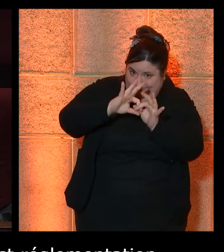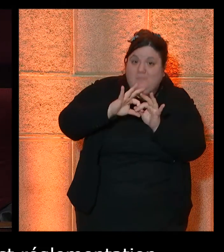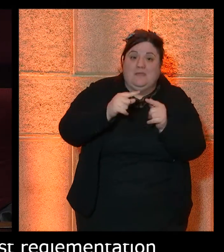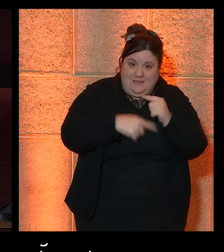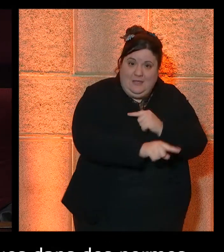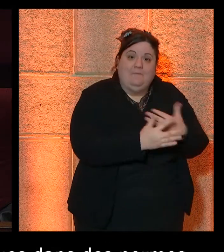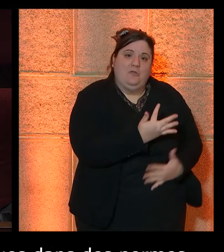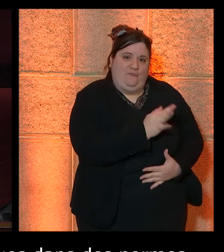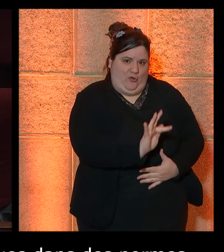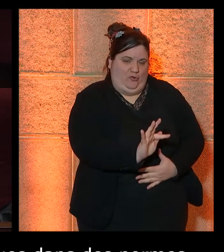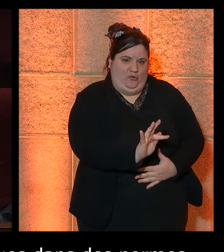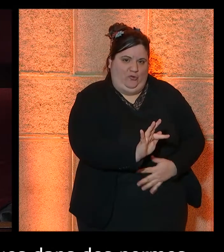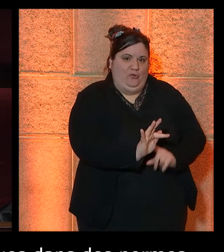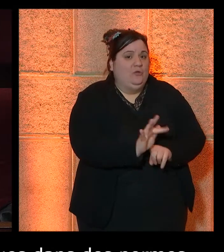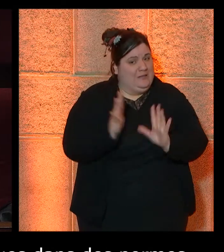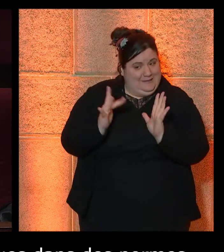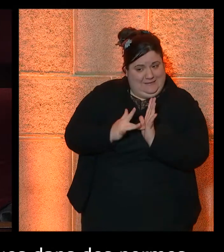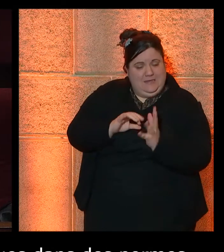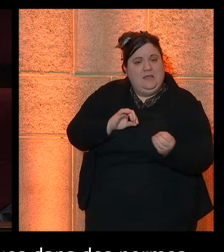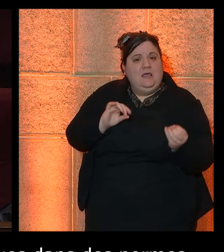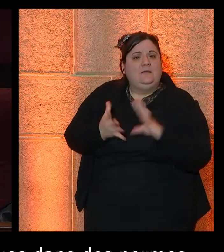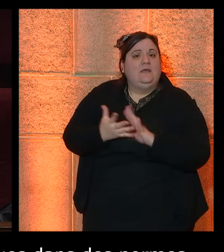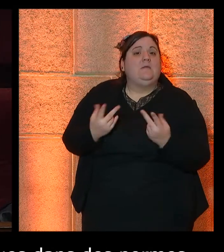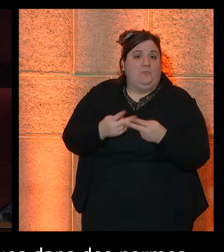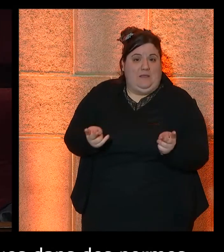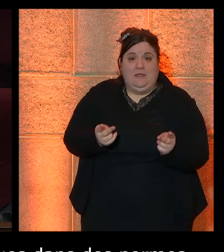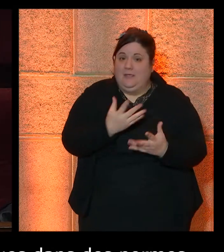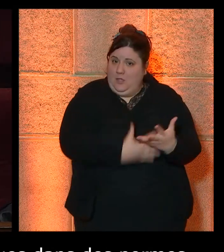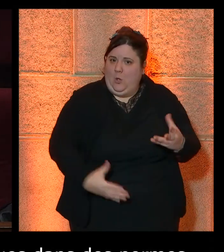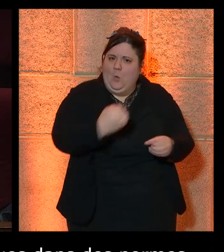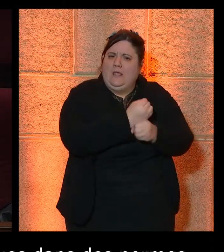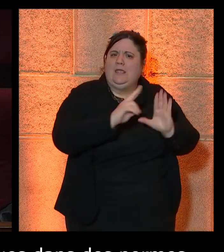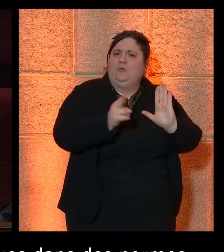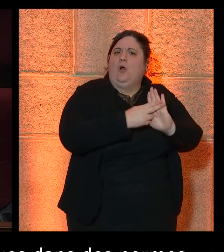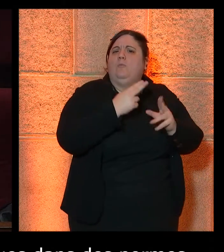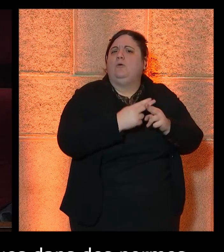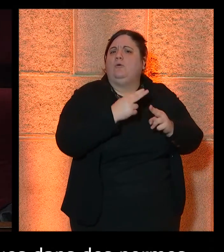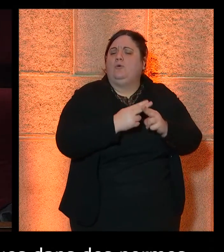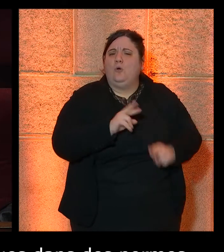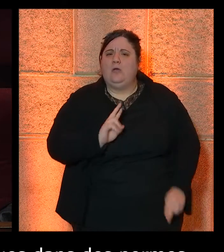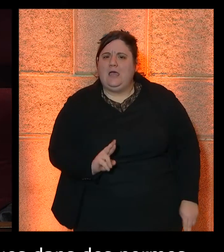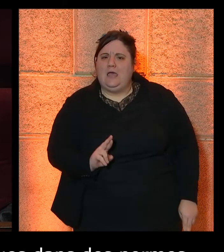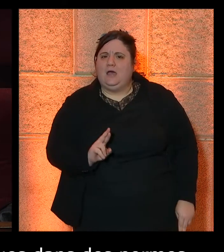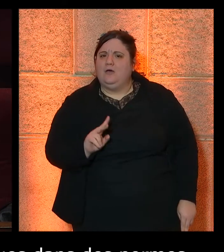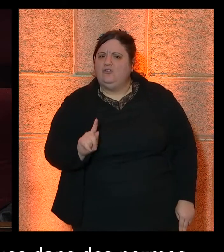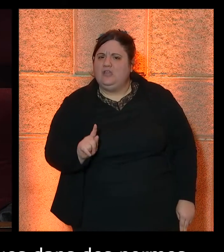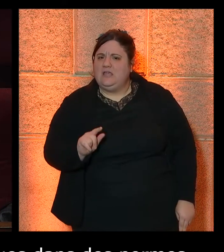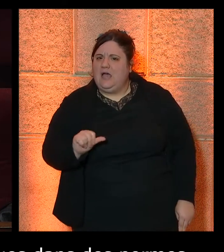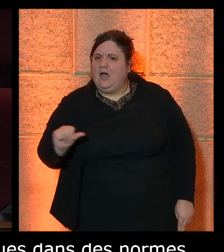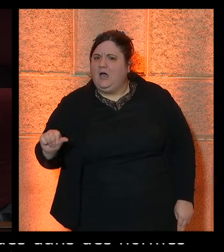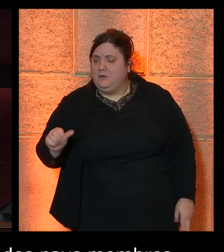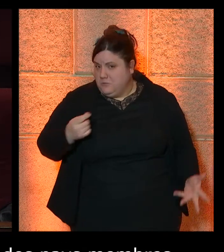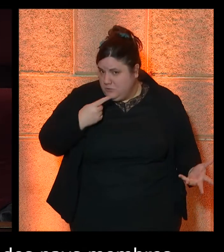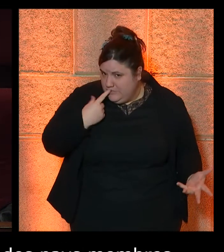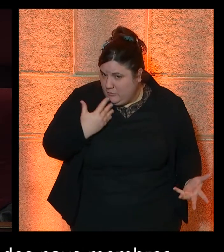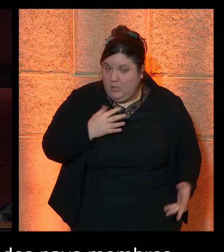de la sphère publique, on a un RGAA. Alors, qu'est-ce que c'est que cet acronyme ? On aime beaucoup les acronymes. C'est